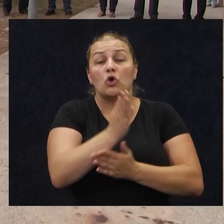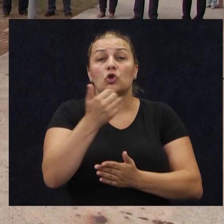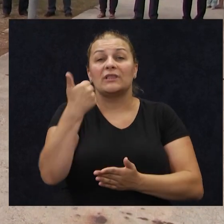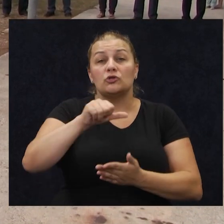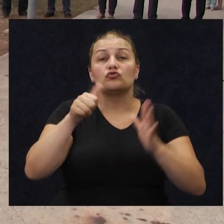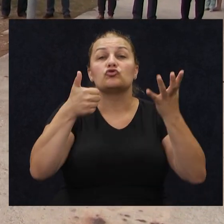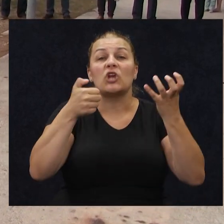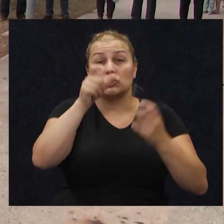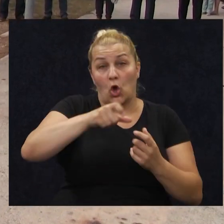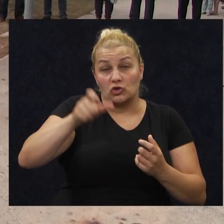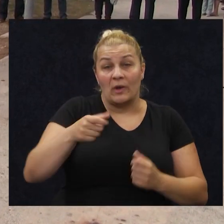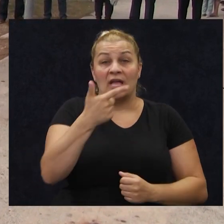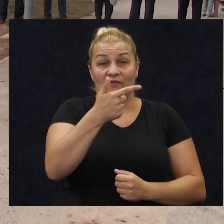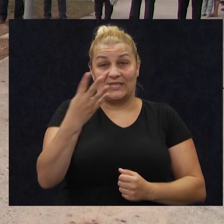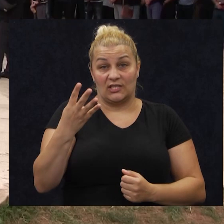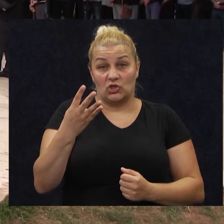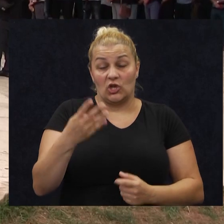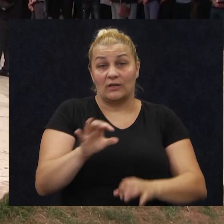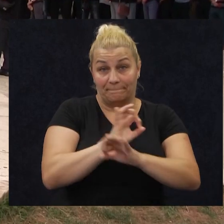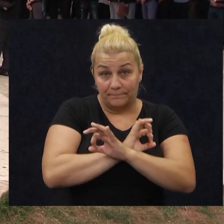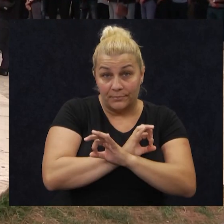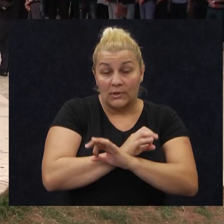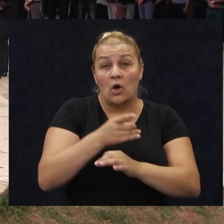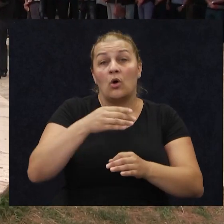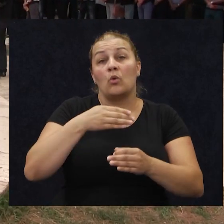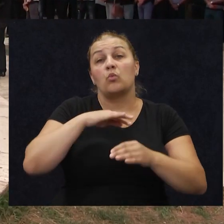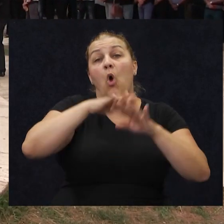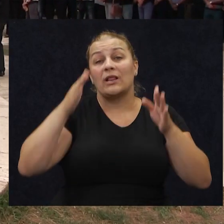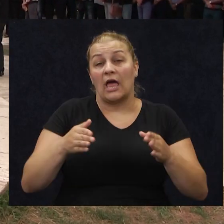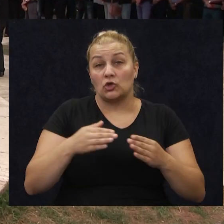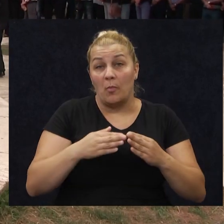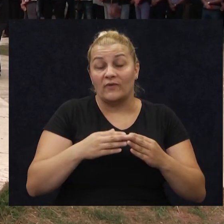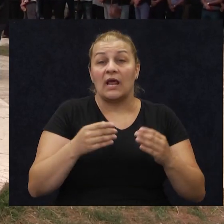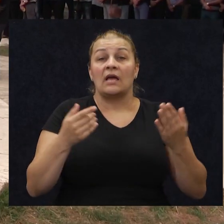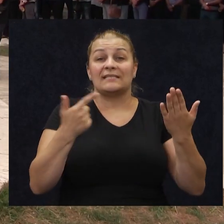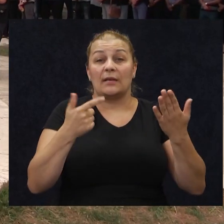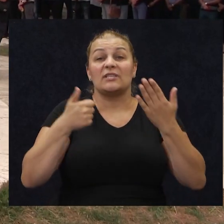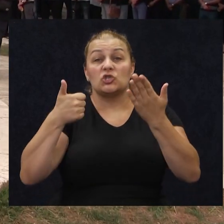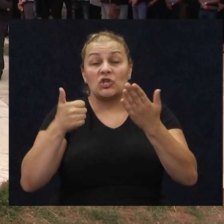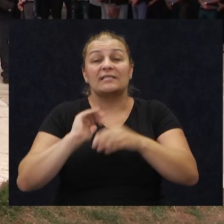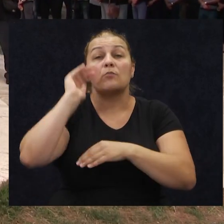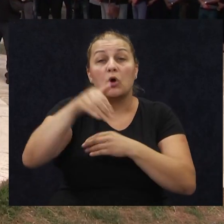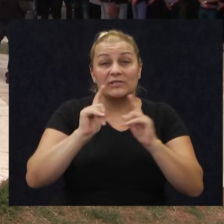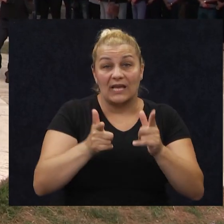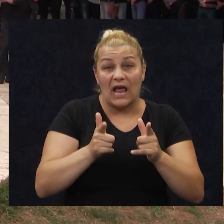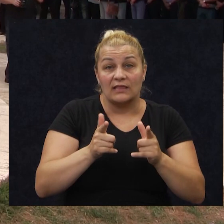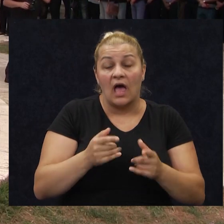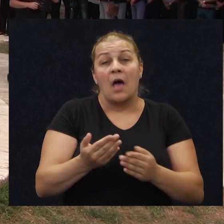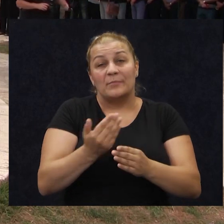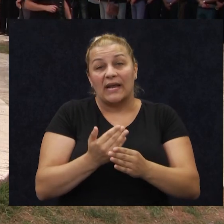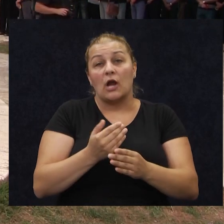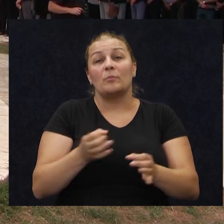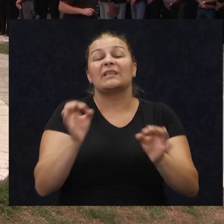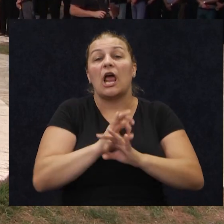pripadnika, a 24. su gradili svoj život u altar domovine. Nažalost, 76. je u posljedratnom vremenu prejanoj i tragičnoj smrću